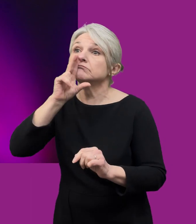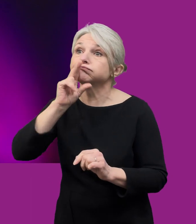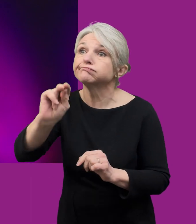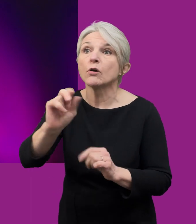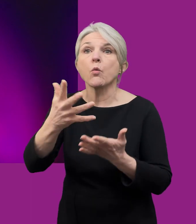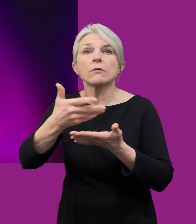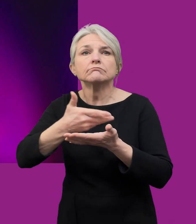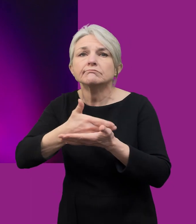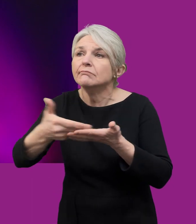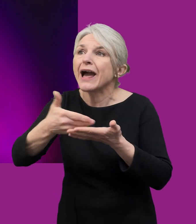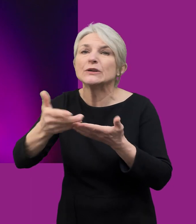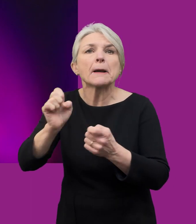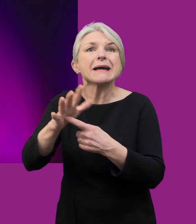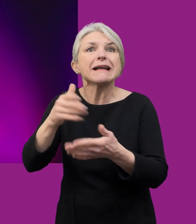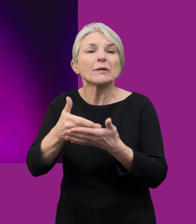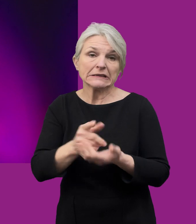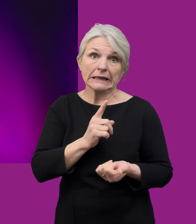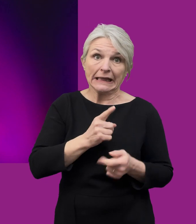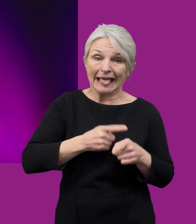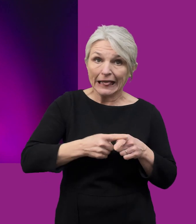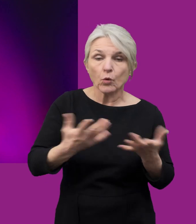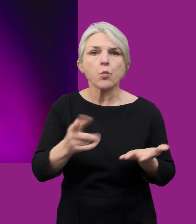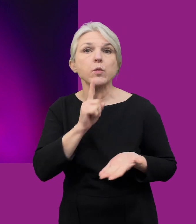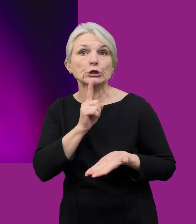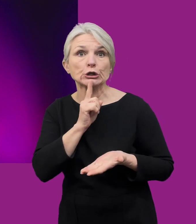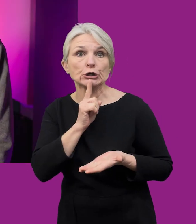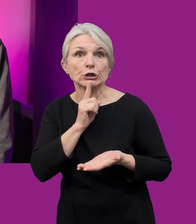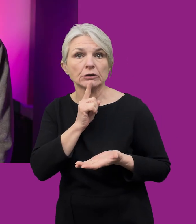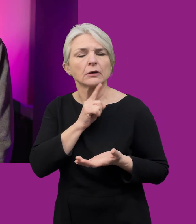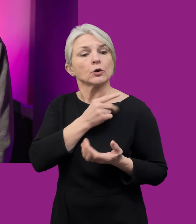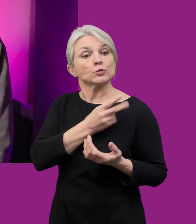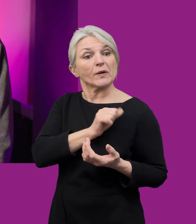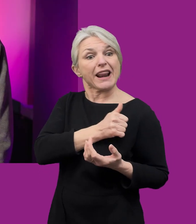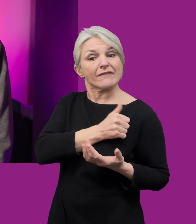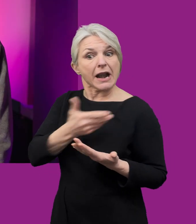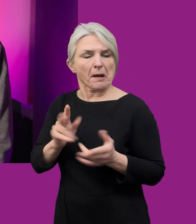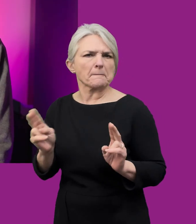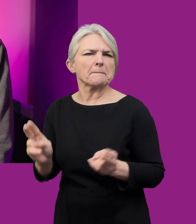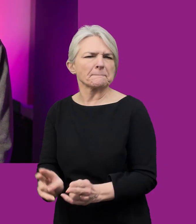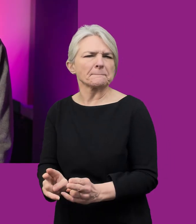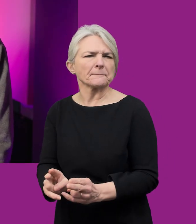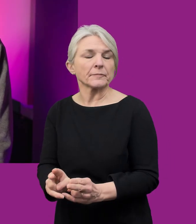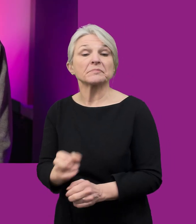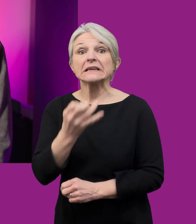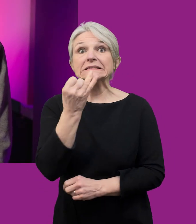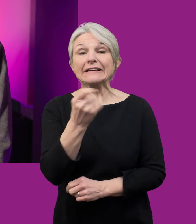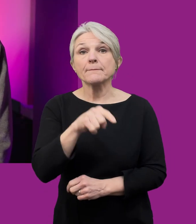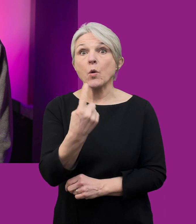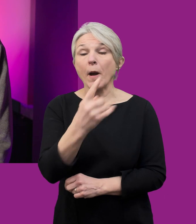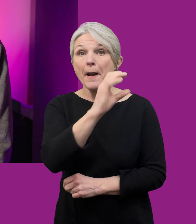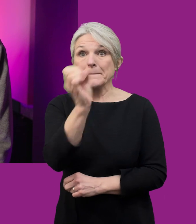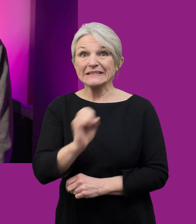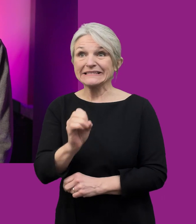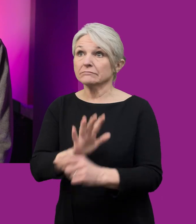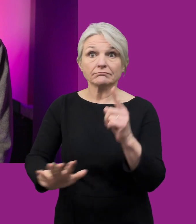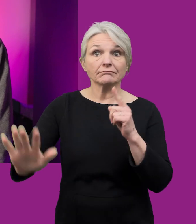Cymraeg neu Saesneg sy'n ostyniad bach o gymharuad 2021. Roedd 7.1% arall o'r bobgylfaith cyffredinol yn hyffordd yn